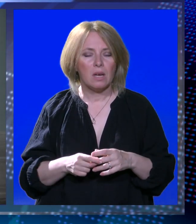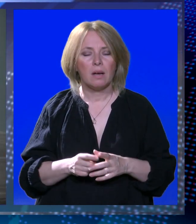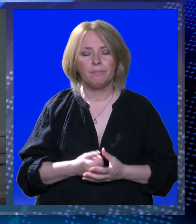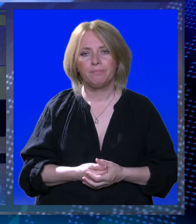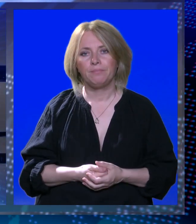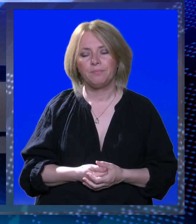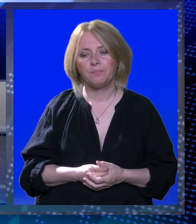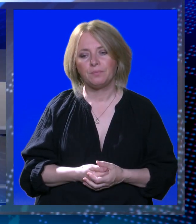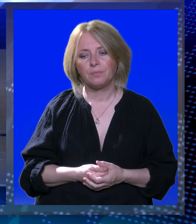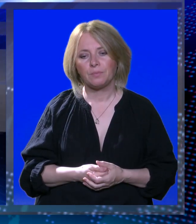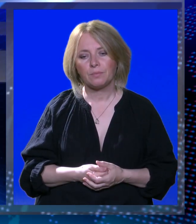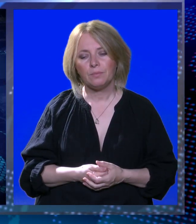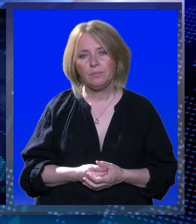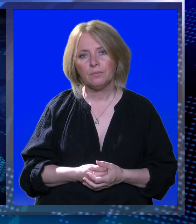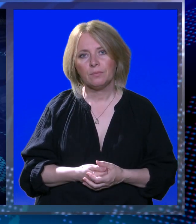pred nama.